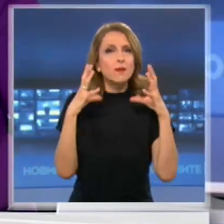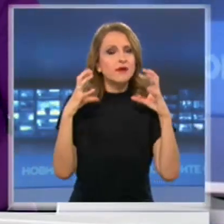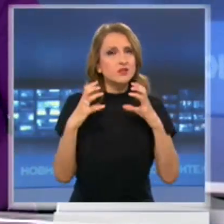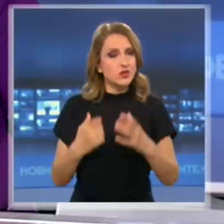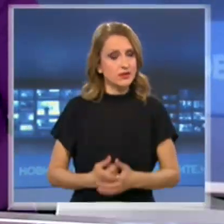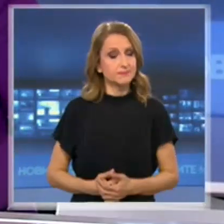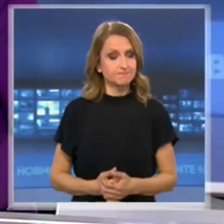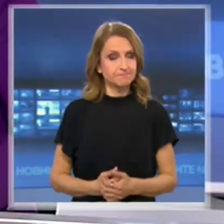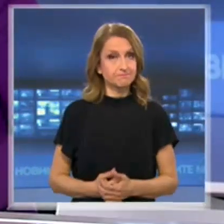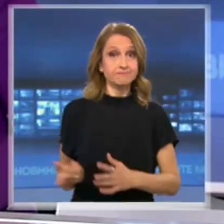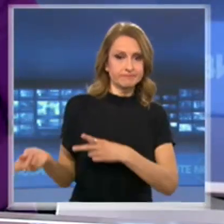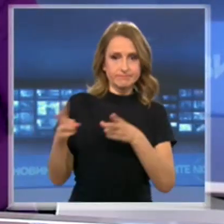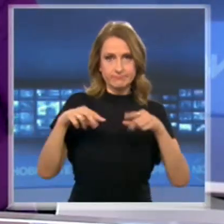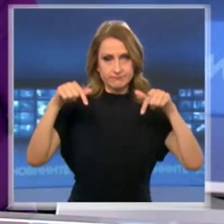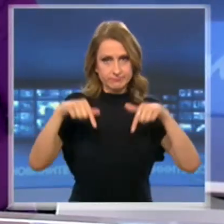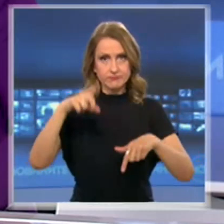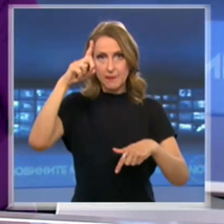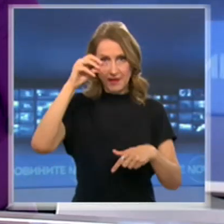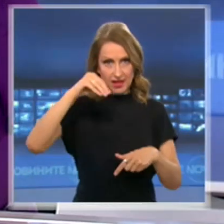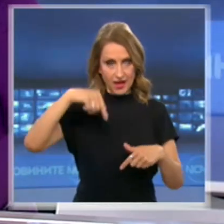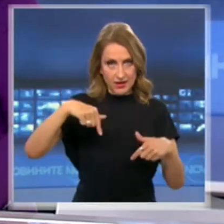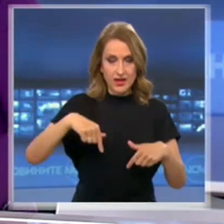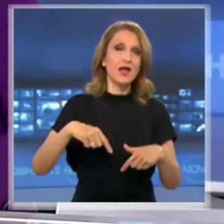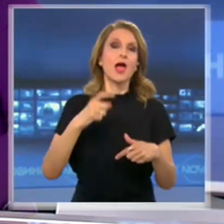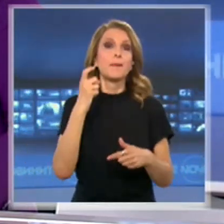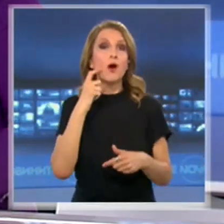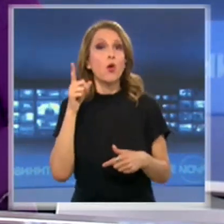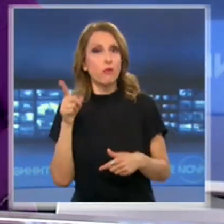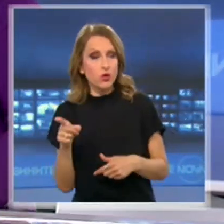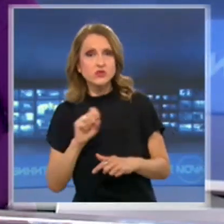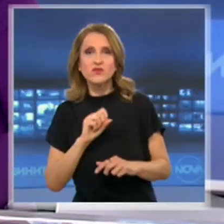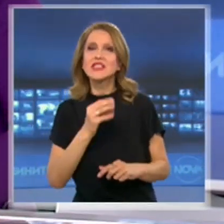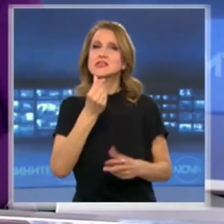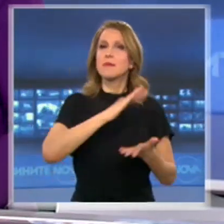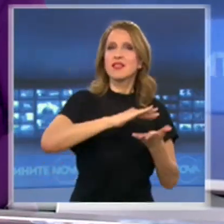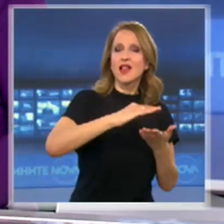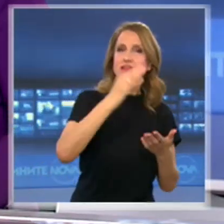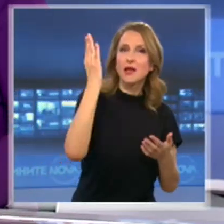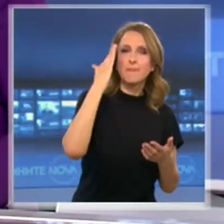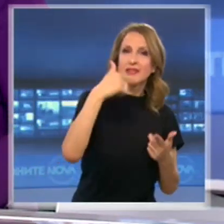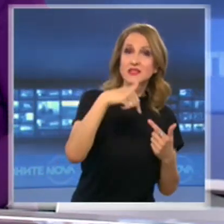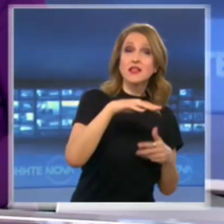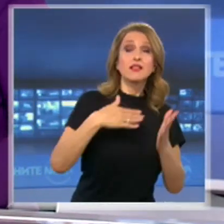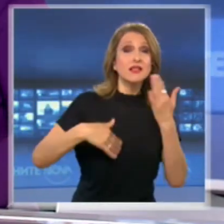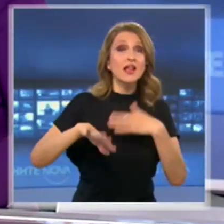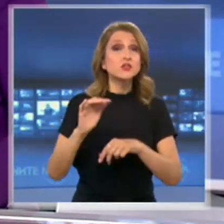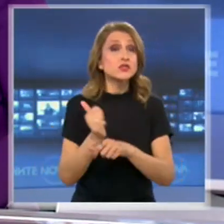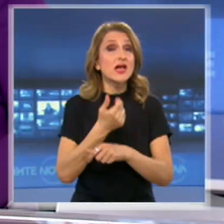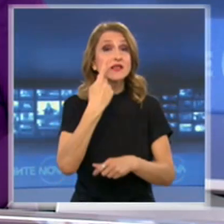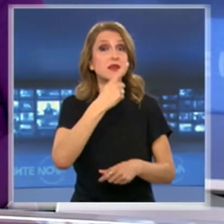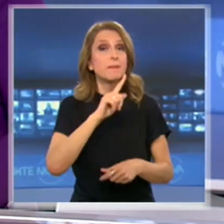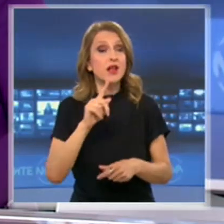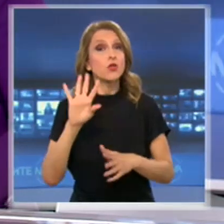Обратно у нас, където след среща на премьера Бойко Борисов и замеделския министр, над 16 милиона лева ще получи сектори, барство и